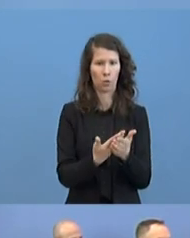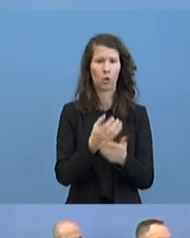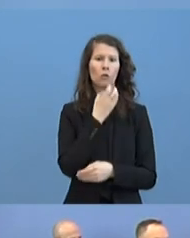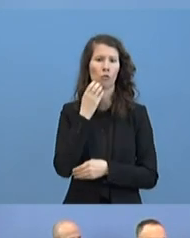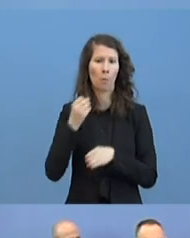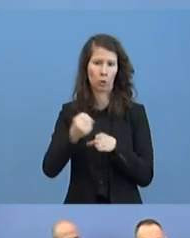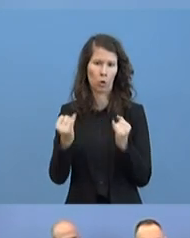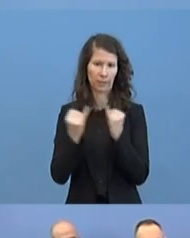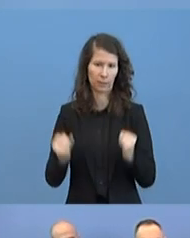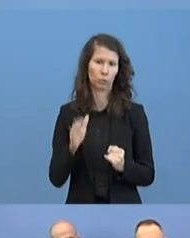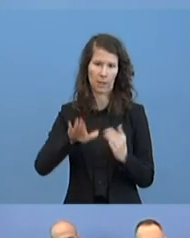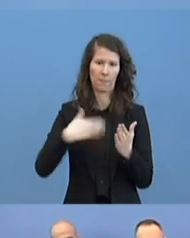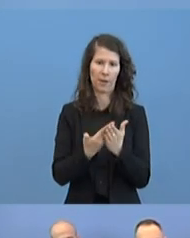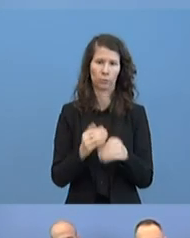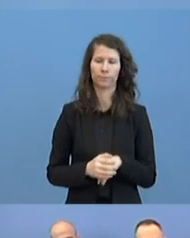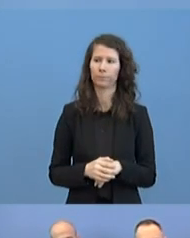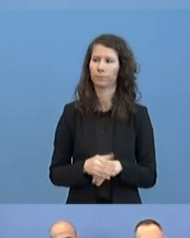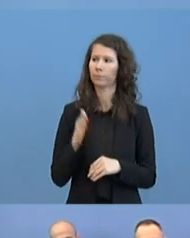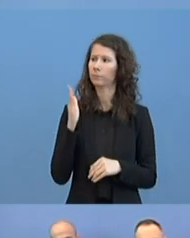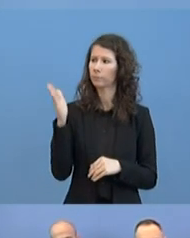-Instituts. Herr Ders dazu?